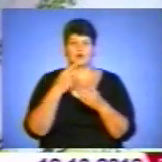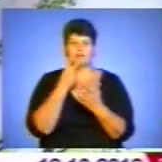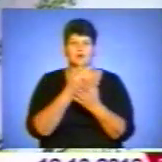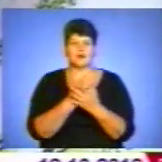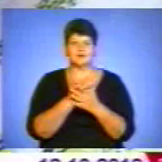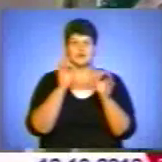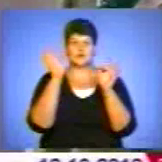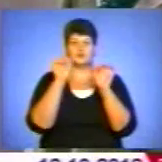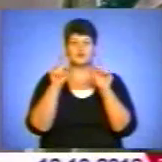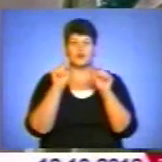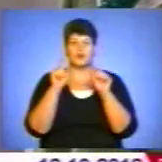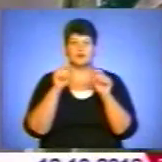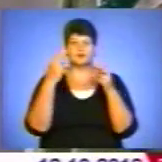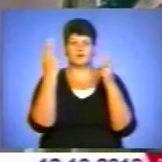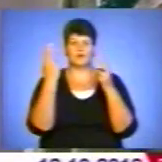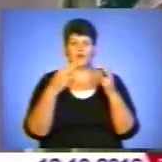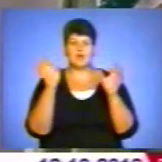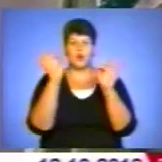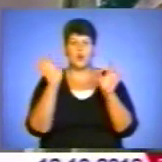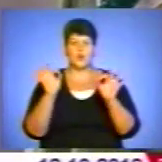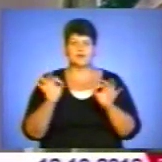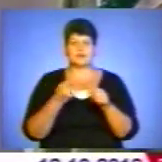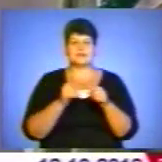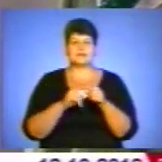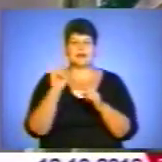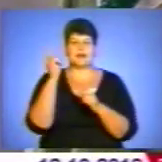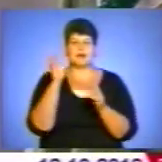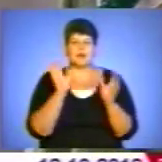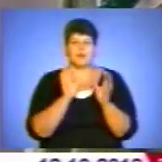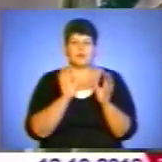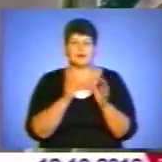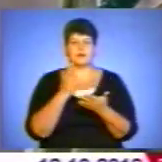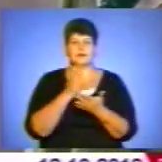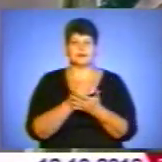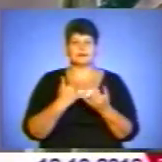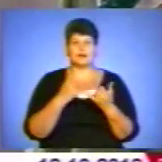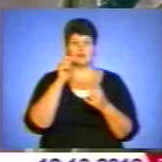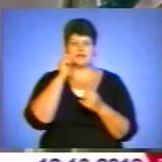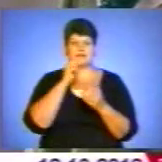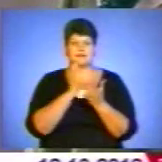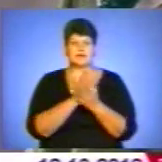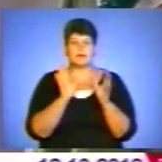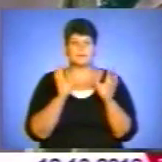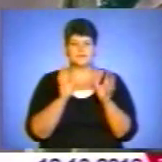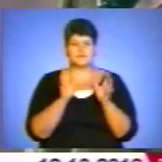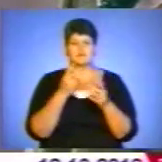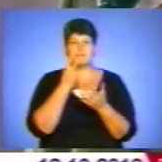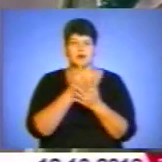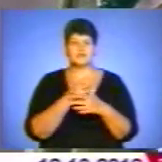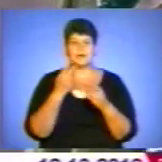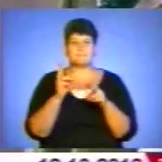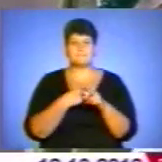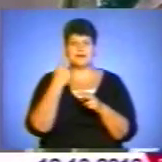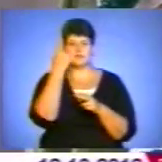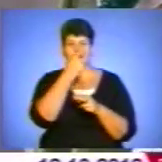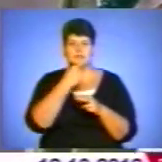барви осені. Це лялька-оберіг. Вона з давніх давен для українців. Такі ляльки є оберегами. Тому що, бачите, вона без лиця, вона